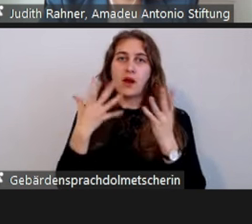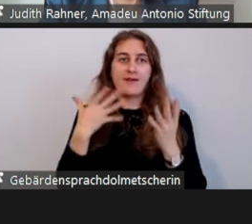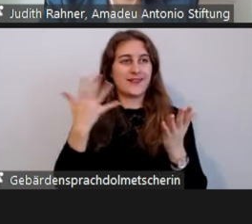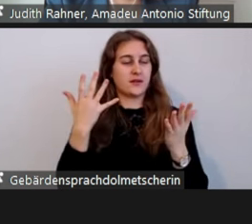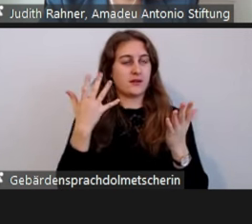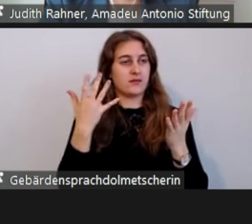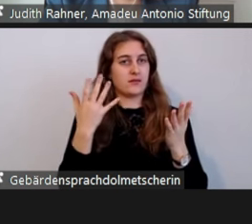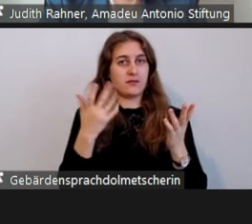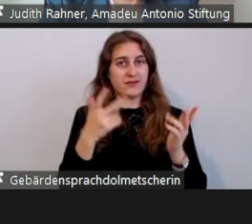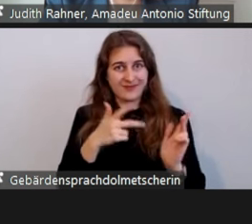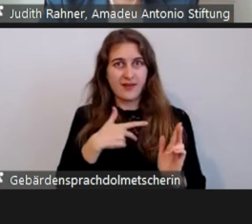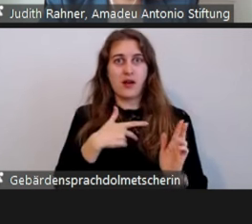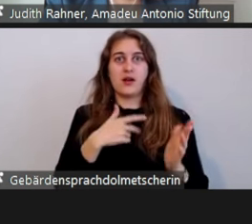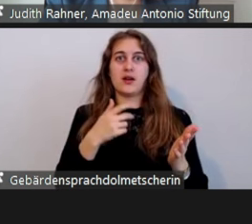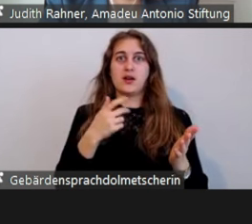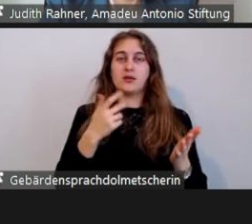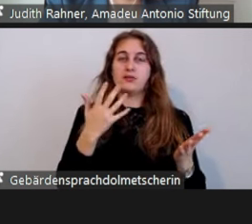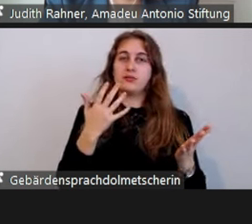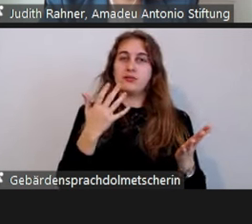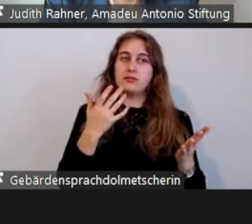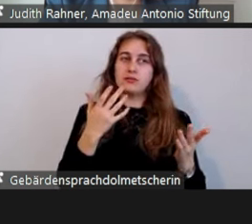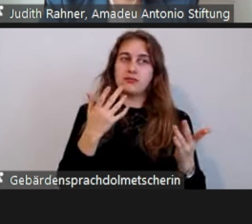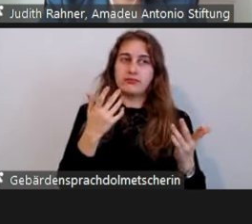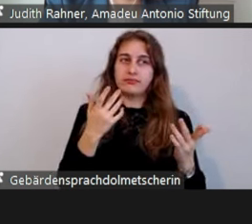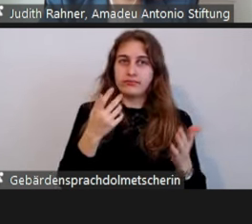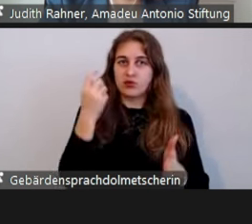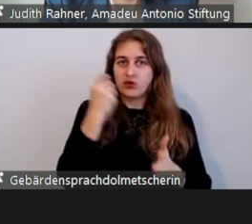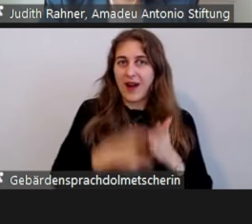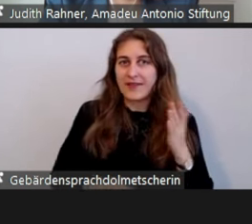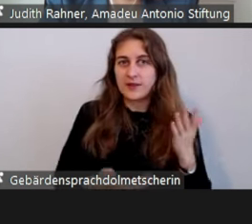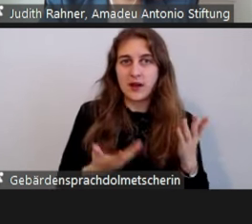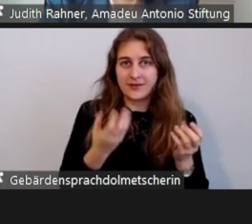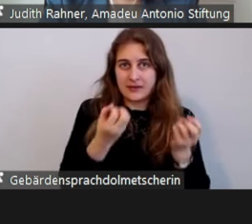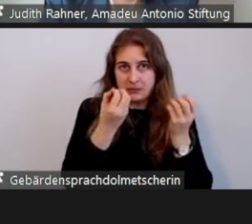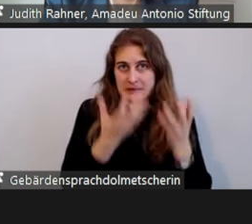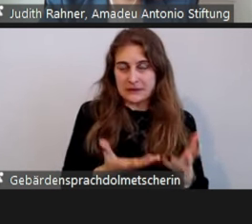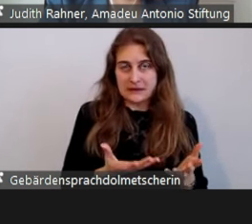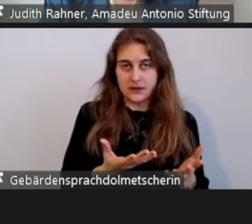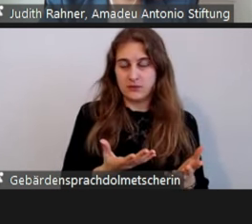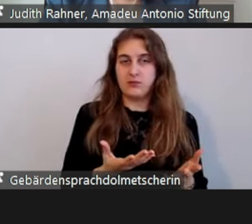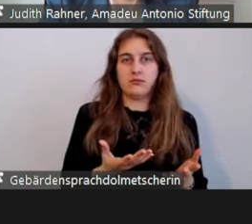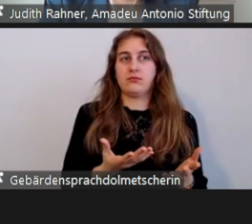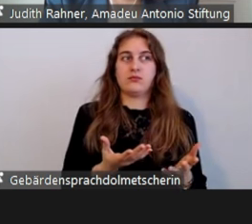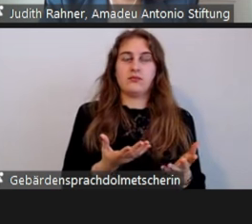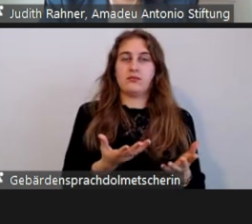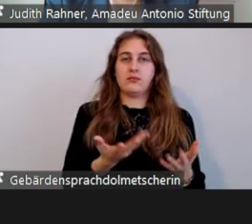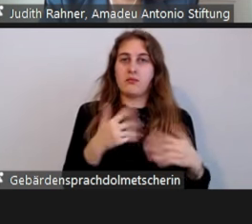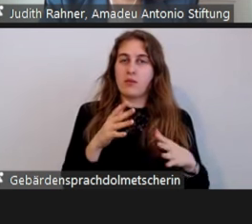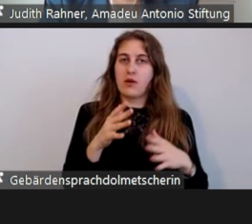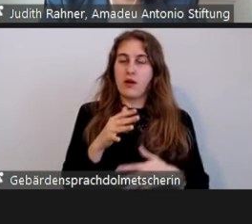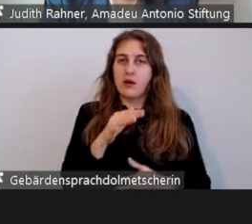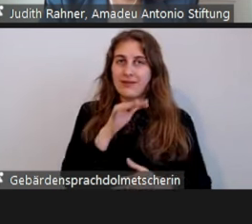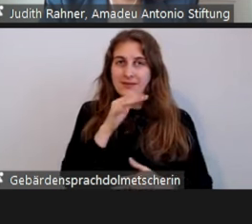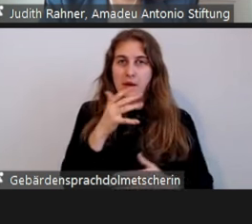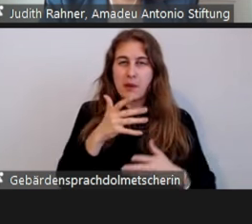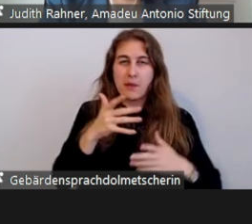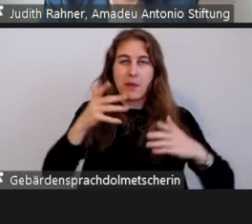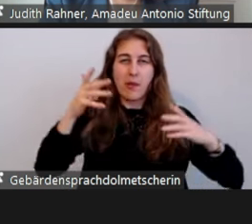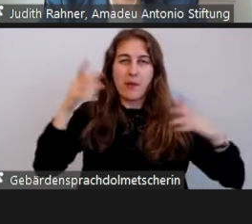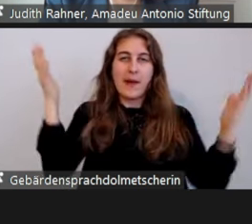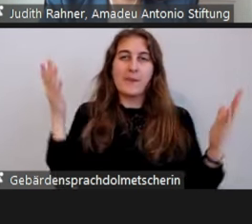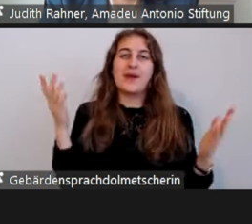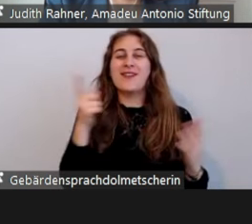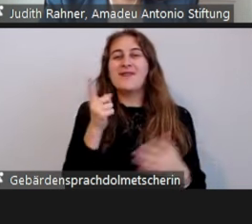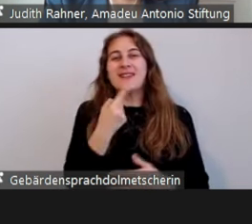anderen Ebenen quasi zählen würde, natürlich noch zu einer viel größeren Anzahl führen würde. Aber wir sind